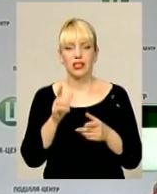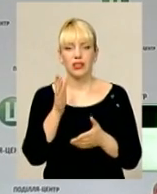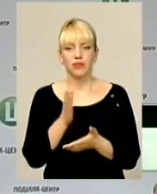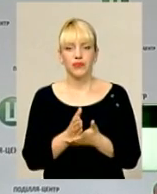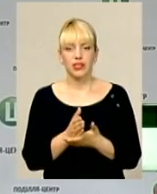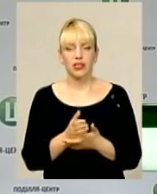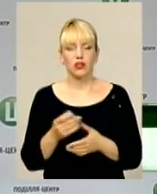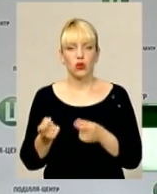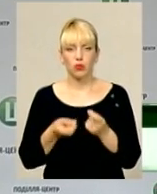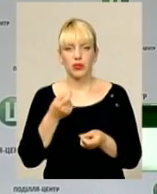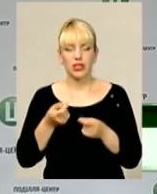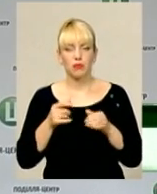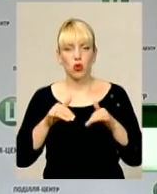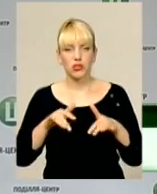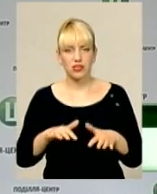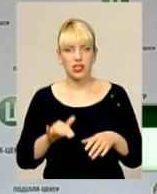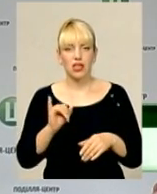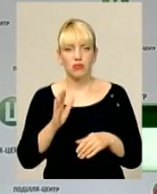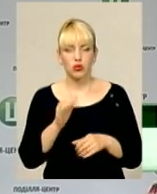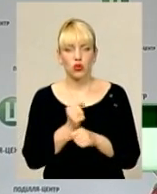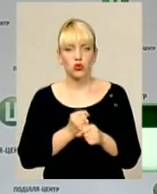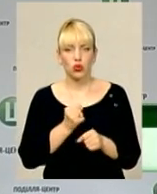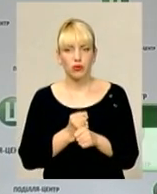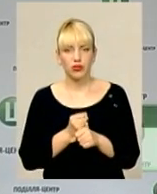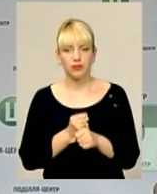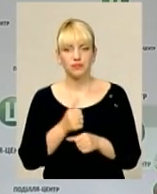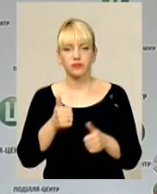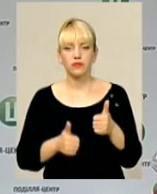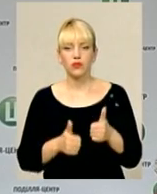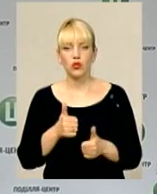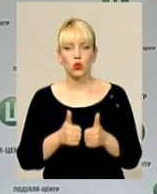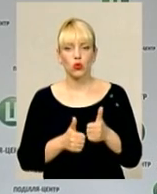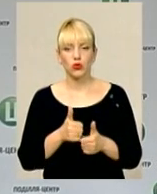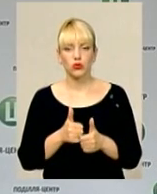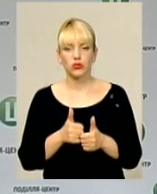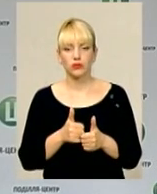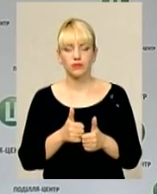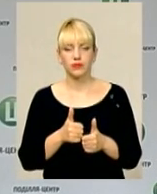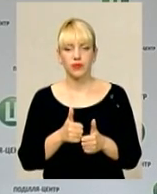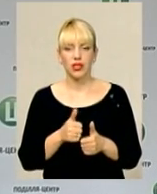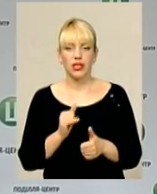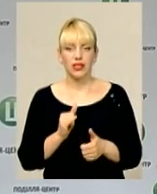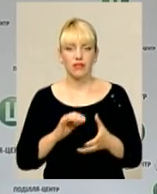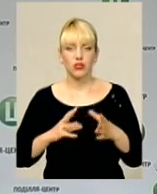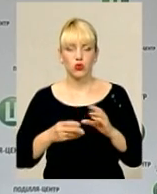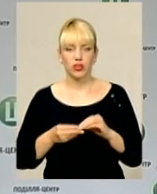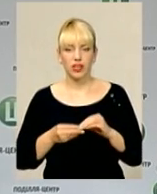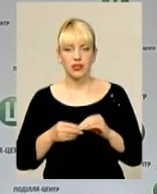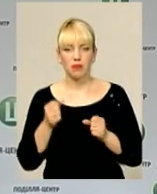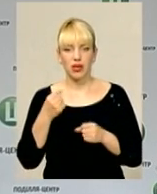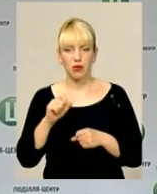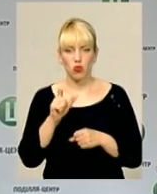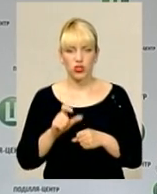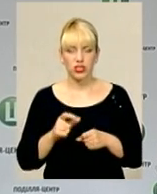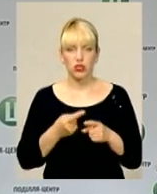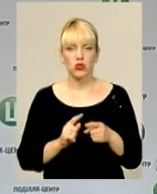клопіткий процес, і буде розроблено конкурс, і в результаті переможець